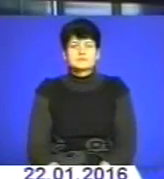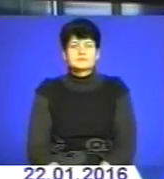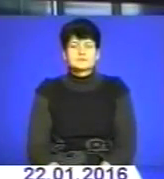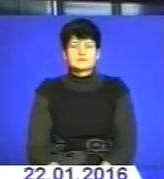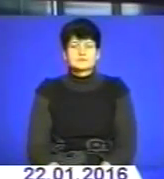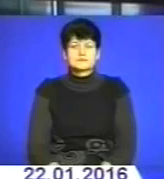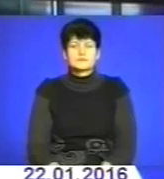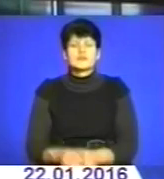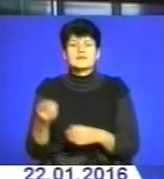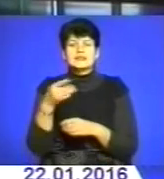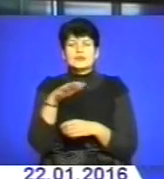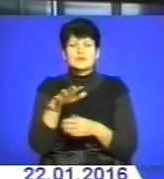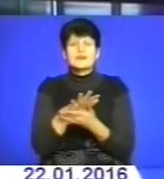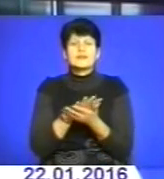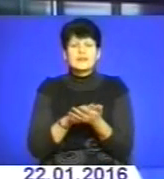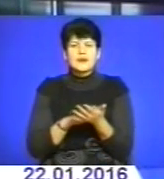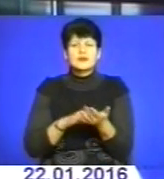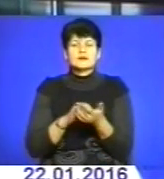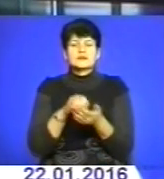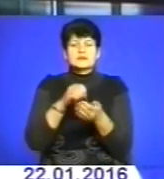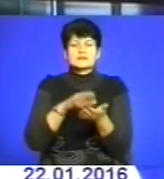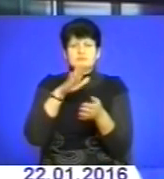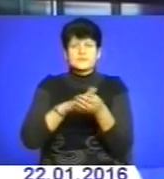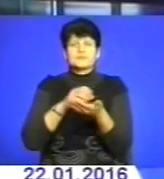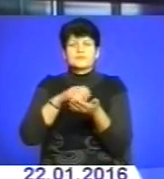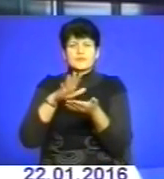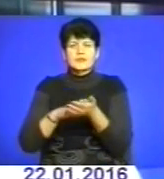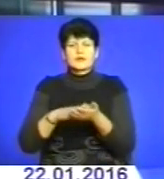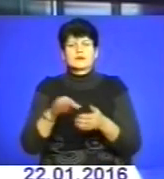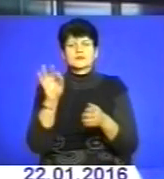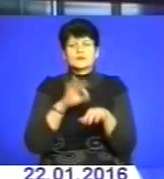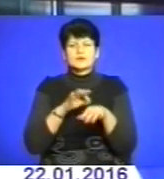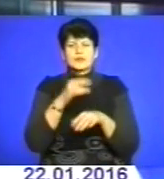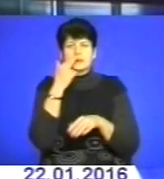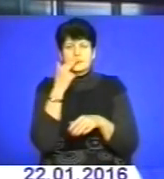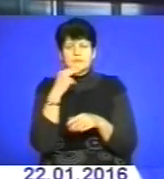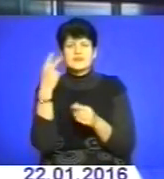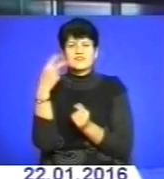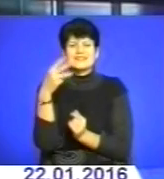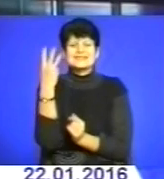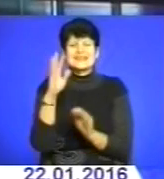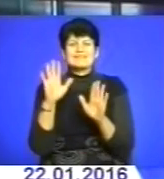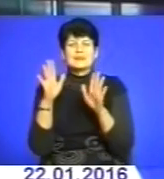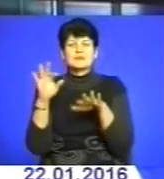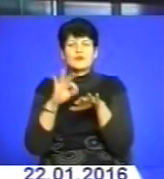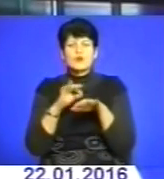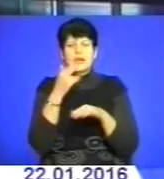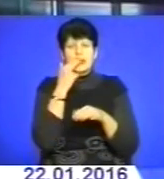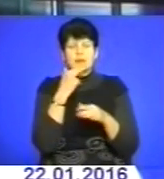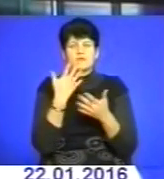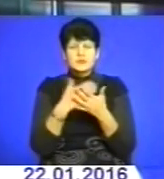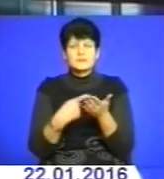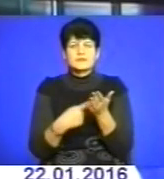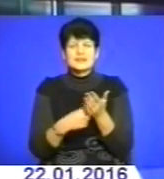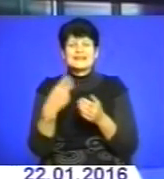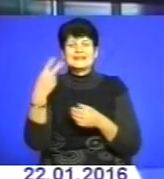На Тернопільщині і далі фіксують ріст захворюваності на грип та ГРВІ. Лабораторно підтверджено 23 випадки захворювання на грип, 20